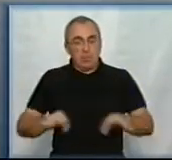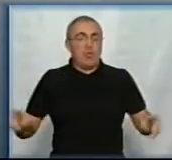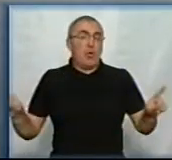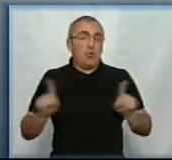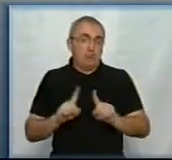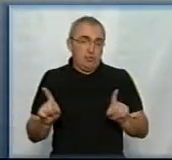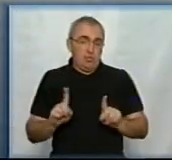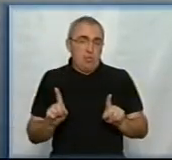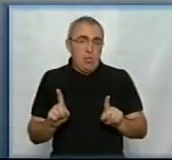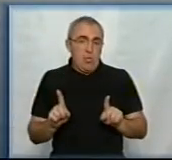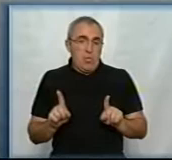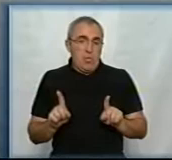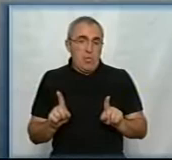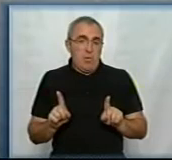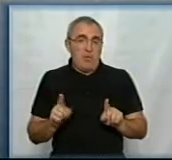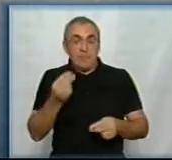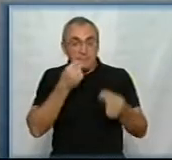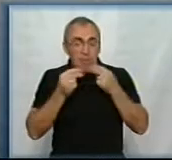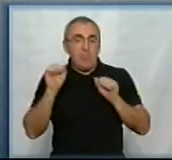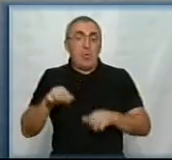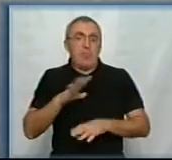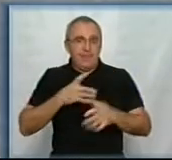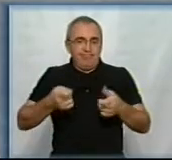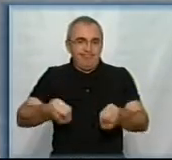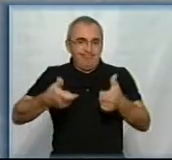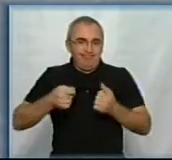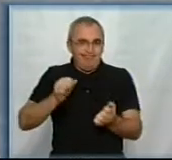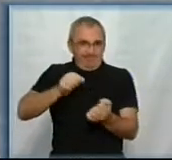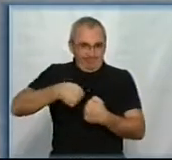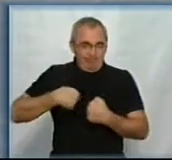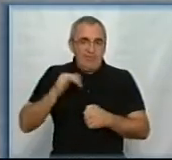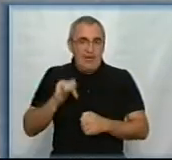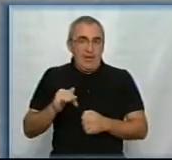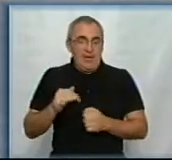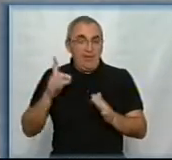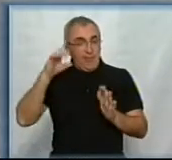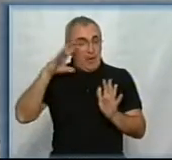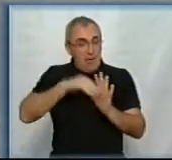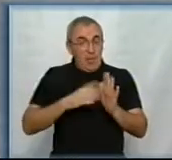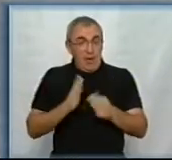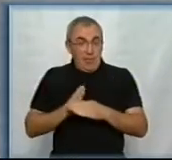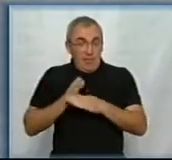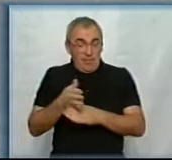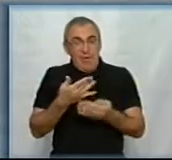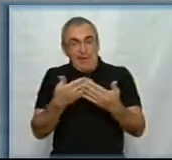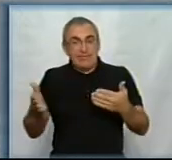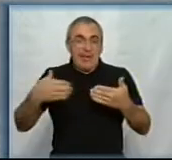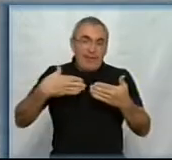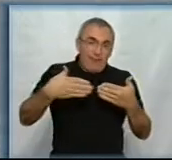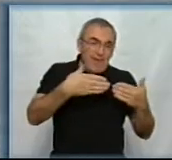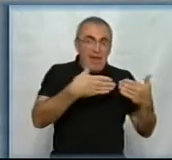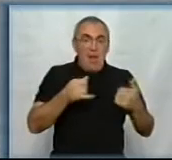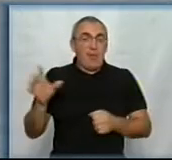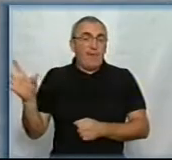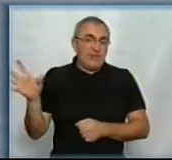страви можуть бути запакованими, і враховуючи, якщо ми заходимо в різні двері, а потім